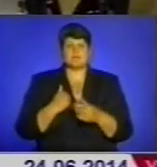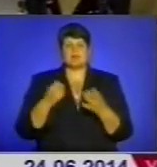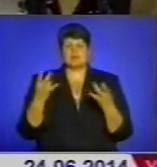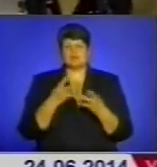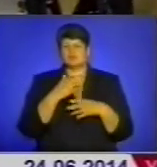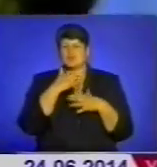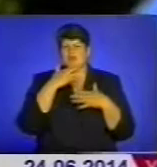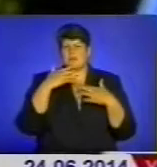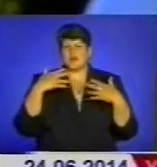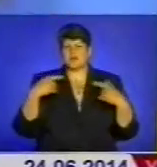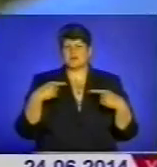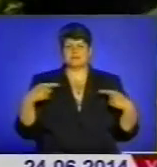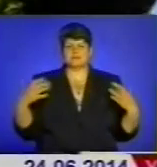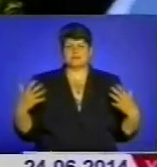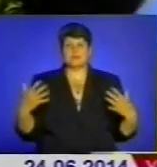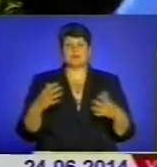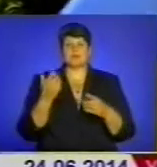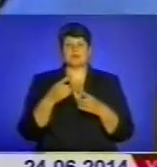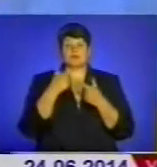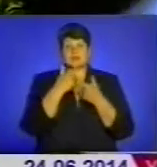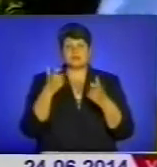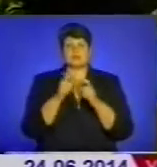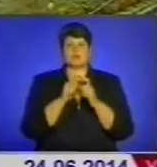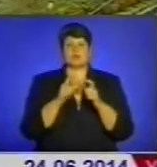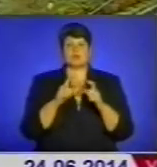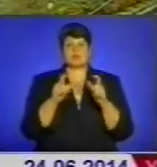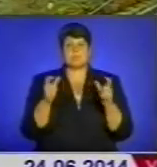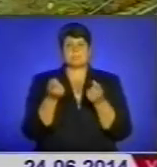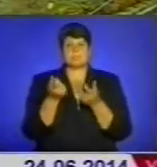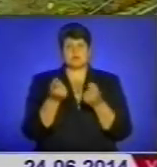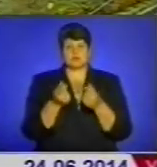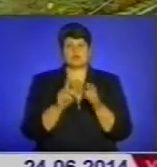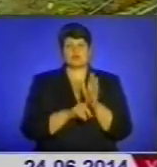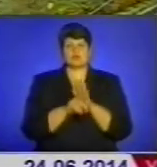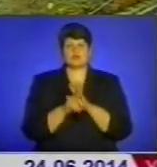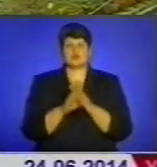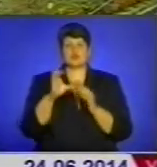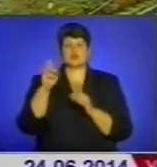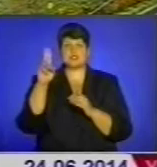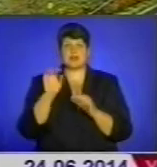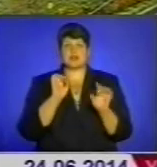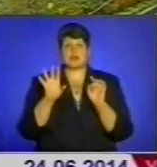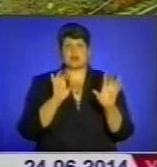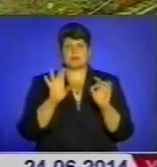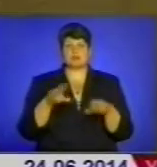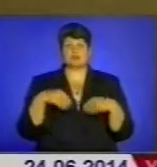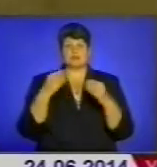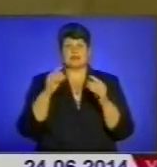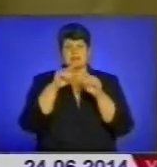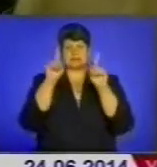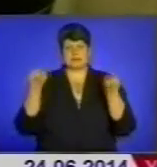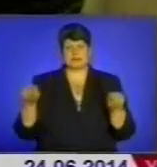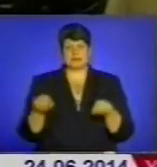багато речей. Інформації про штаб ще не багато. Тому запускатимуть соціальну рекламу, розміщуватимуть її на зіті лайтах.